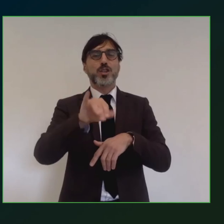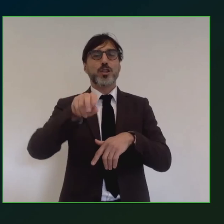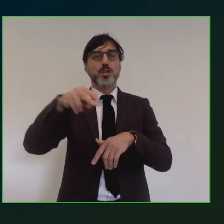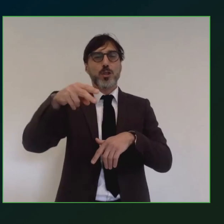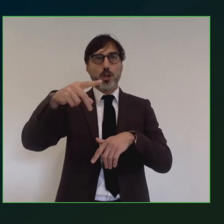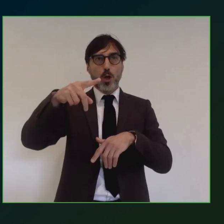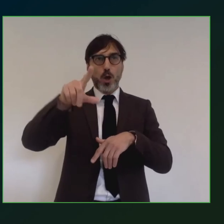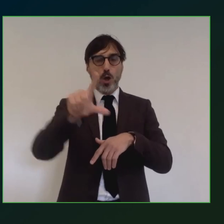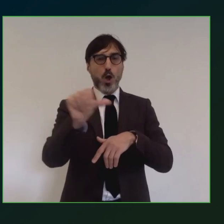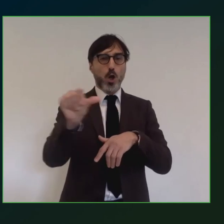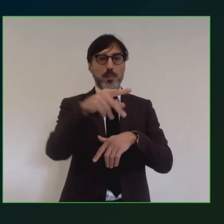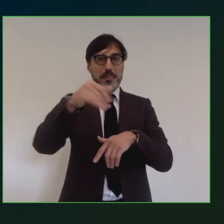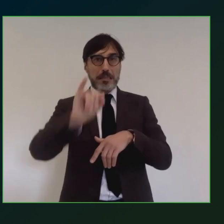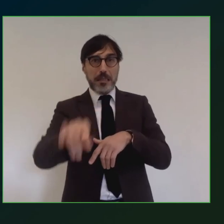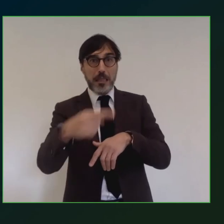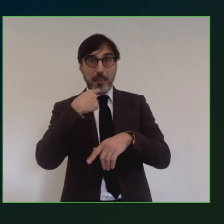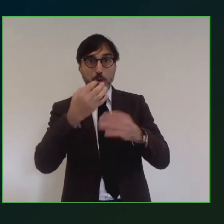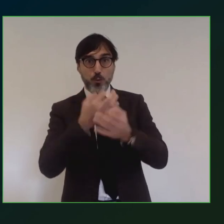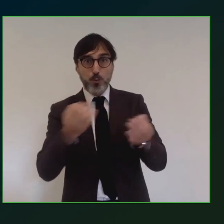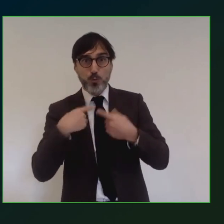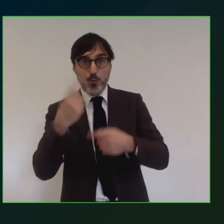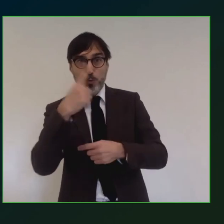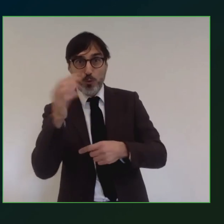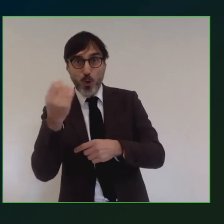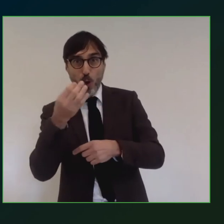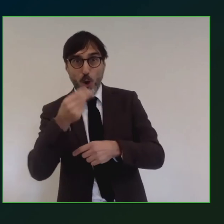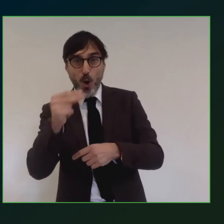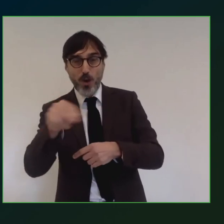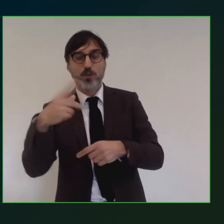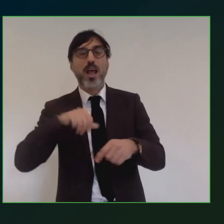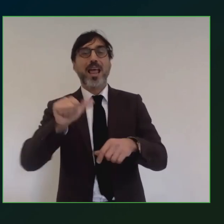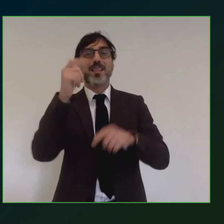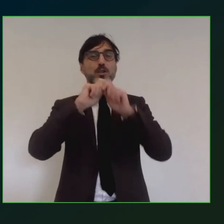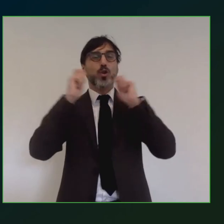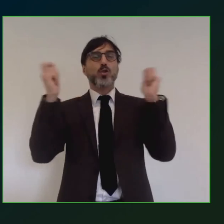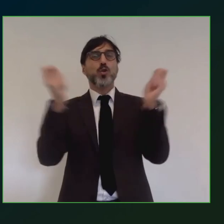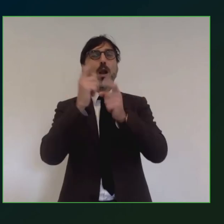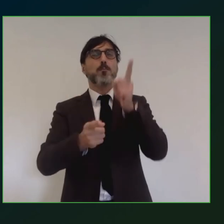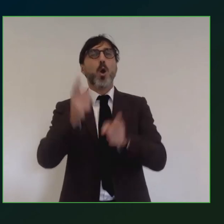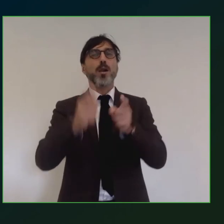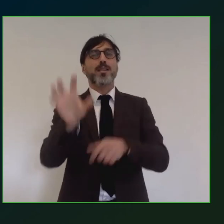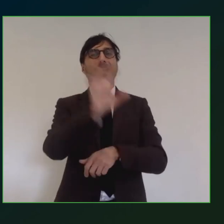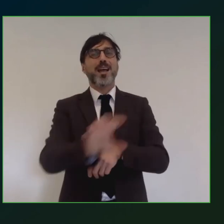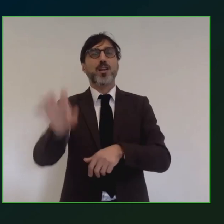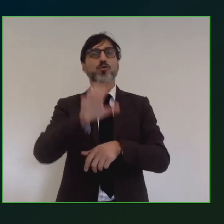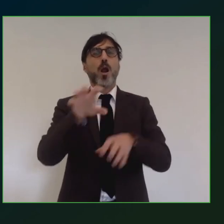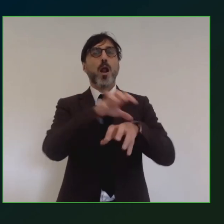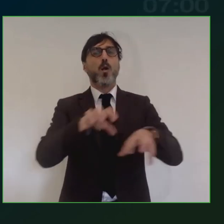non so se ho detto giusto mi correggerà che è della direzione generale della politica regionale e urbana